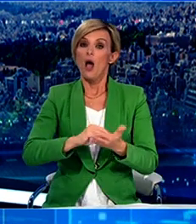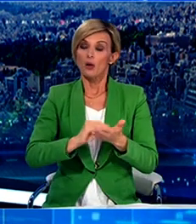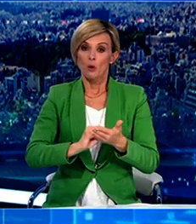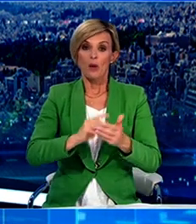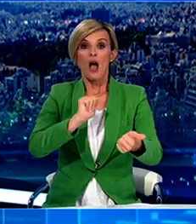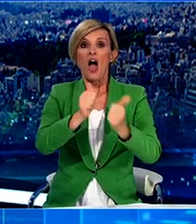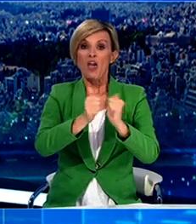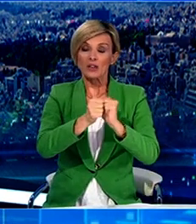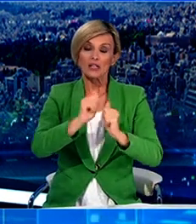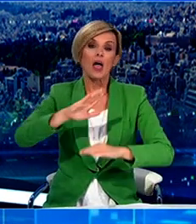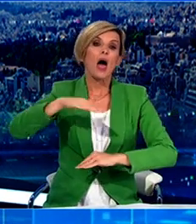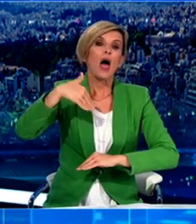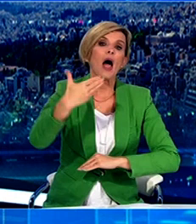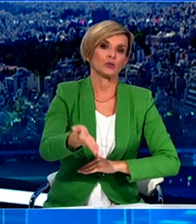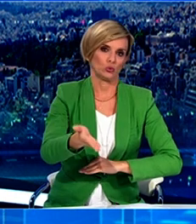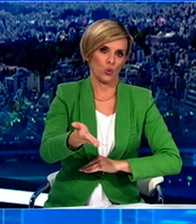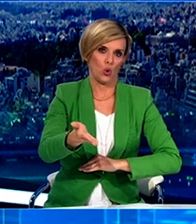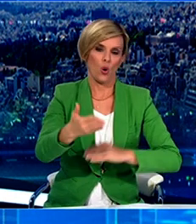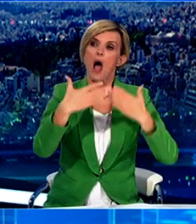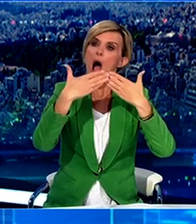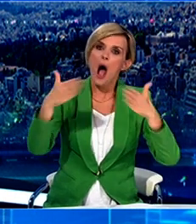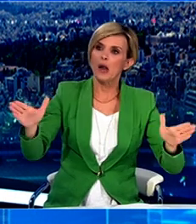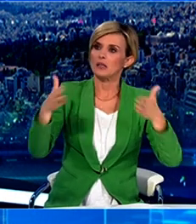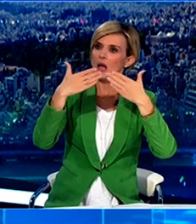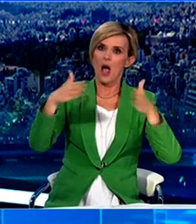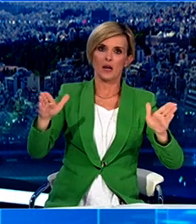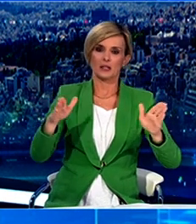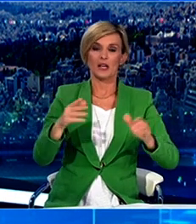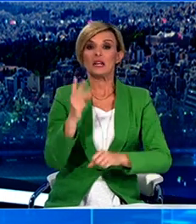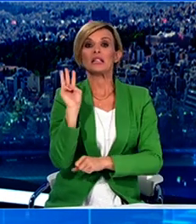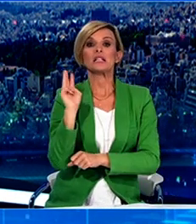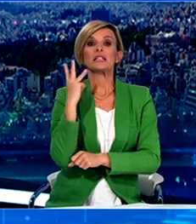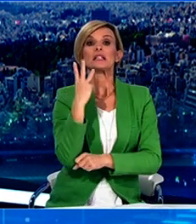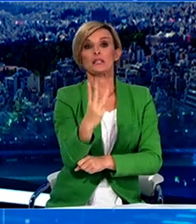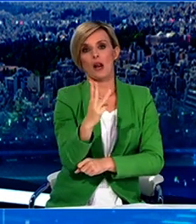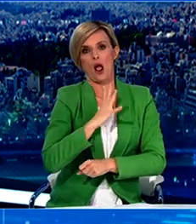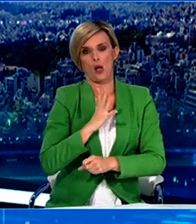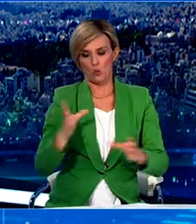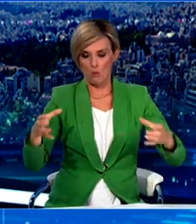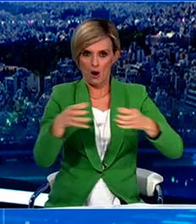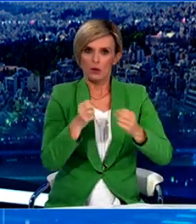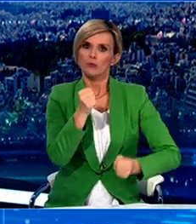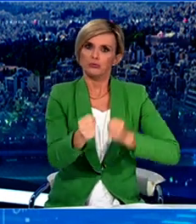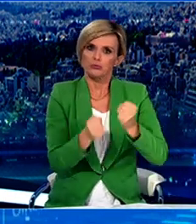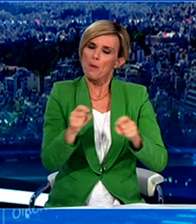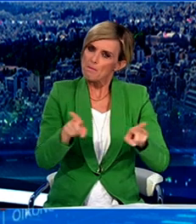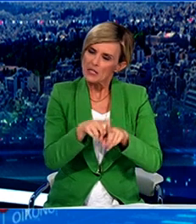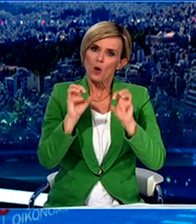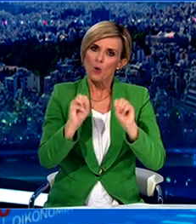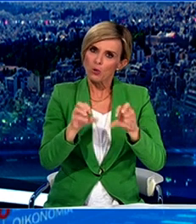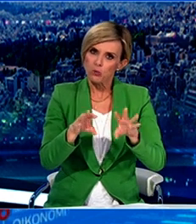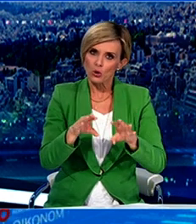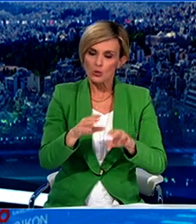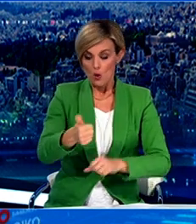μόνο σε εξωτερικούς, δημόσιους χώρους και σε ανοιχτές αθλητικές εγκαταστάσεις ως τρία άτομα συμπεριλαμβανομένοι του προπονητή σε